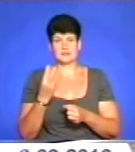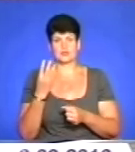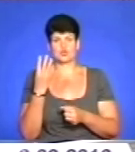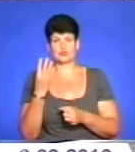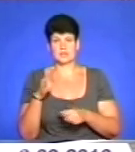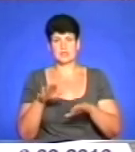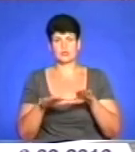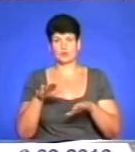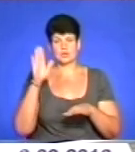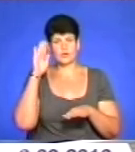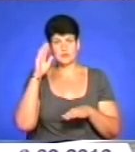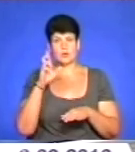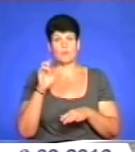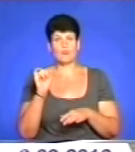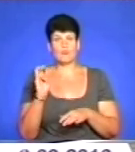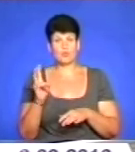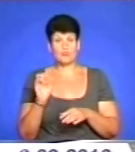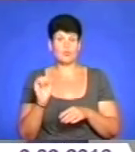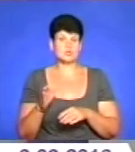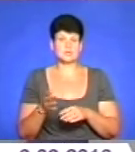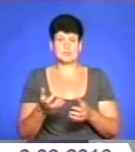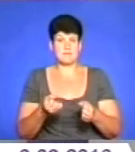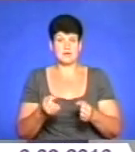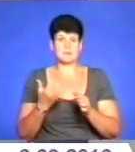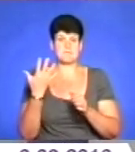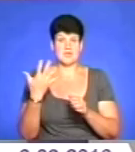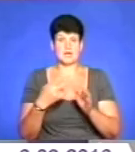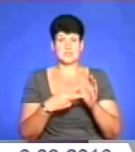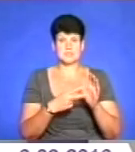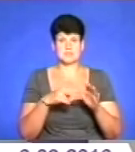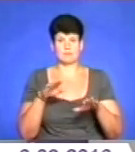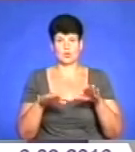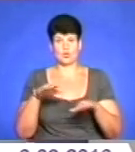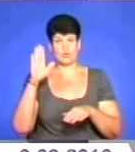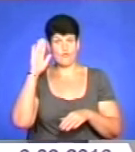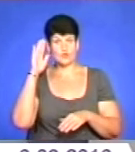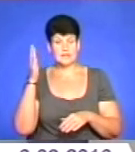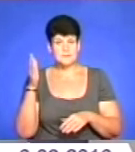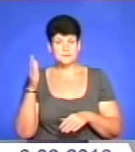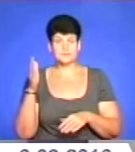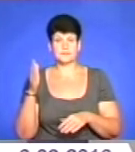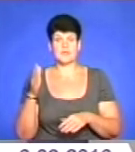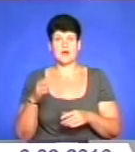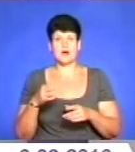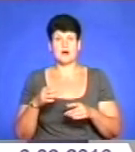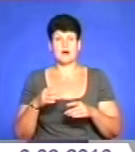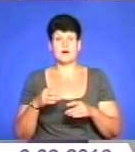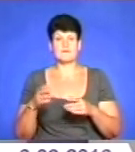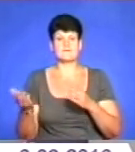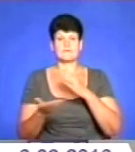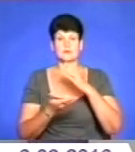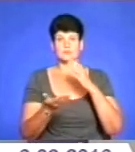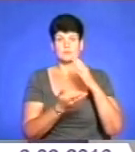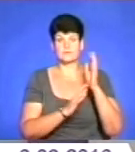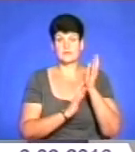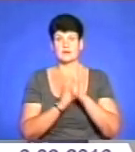води. Наприклад, якщо це бук, то це може бути навіть 5-7 тонн води чи береза. А з руйнування лісів, ну, ви,